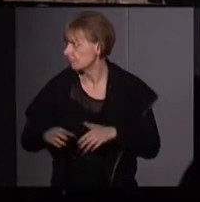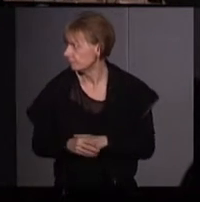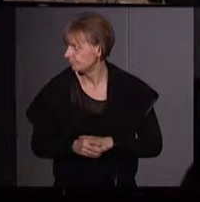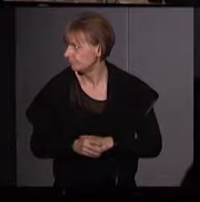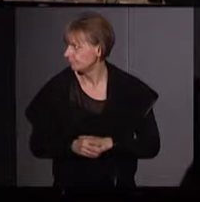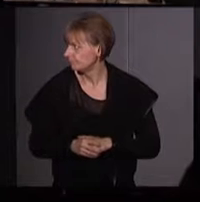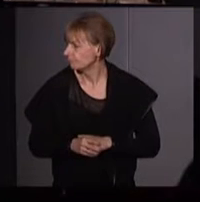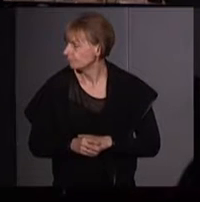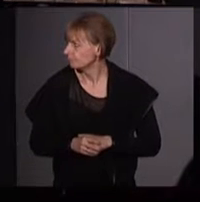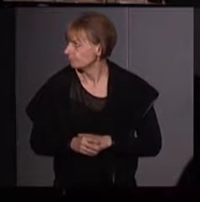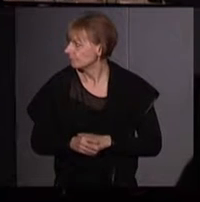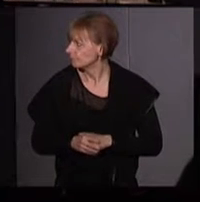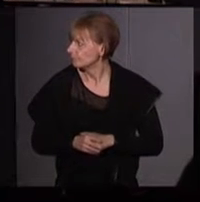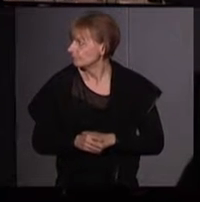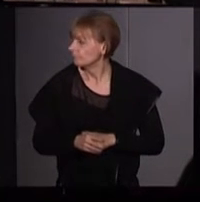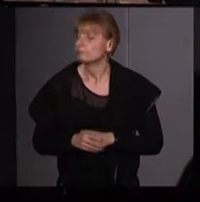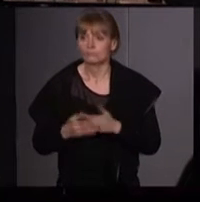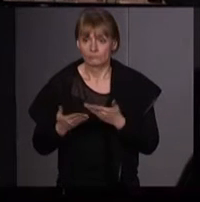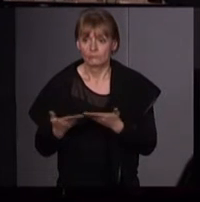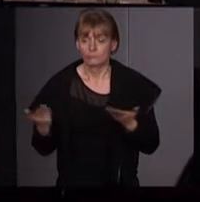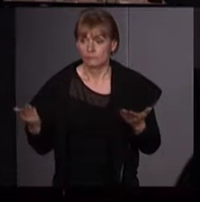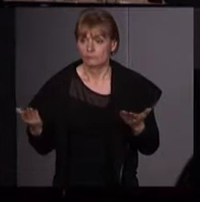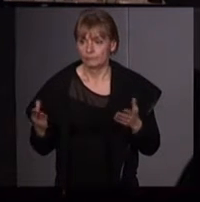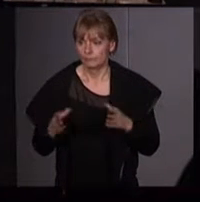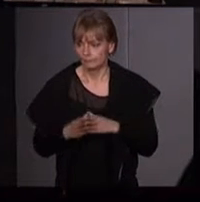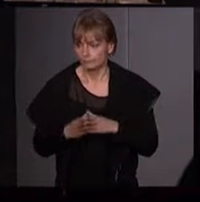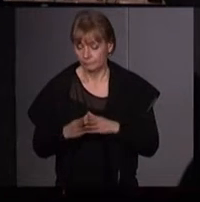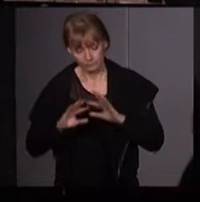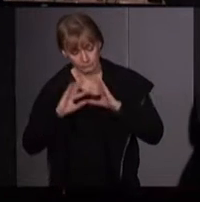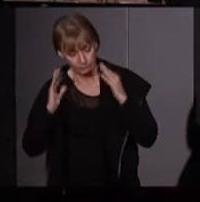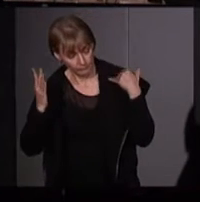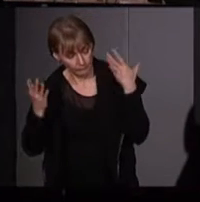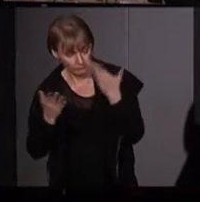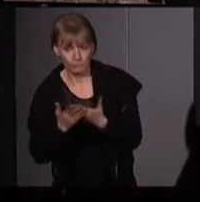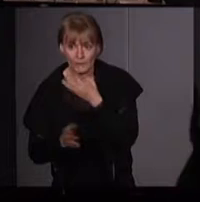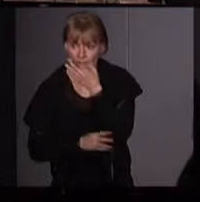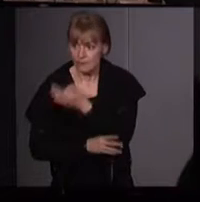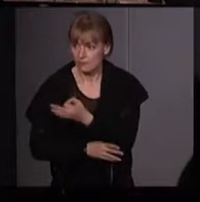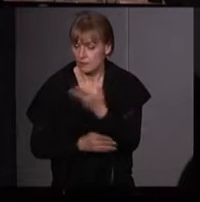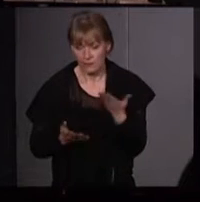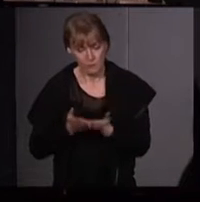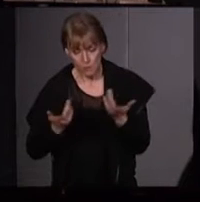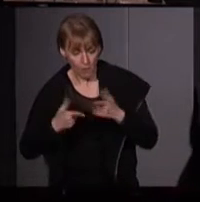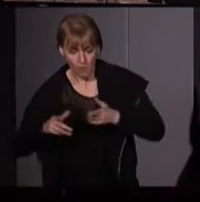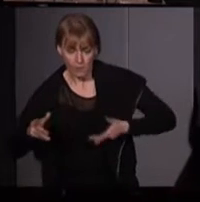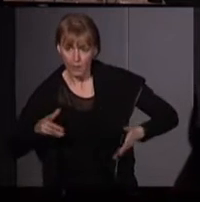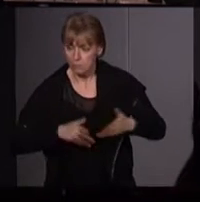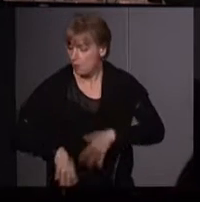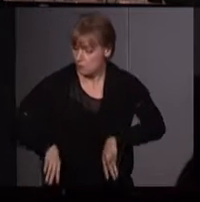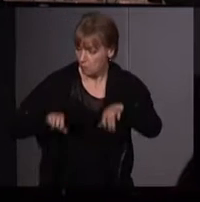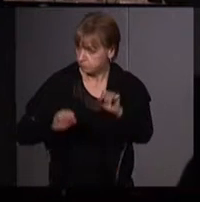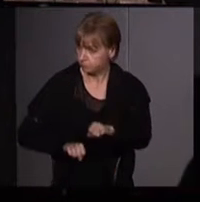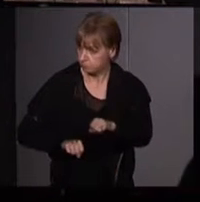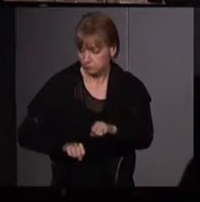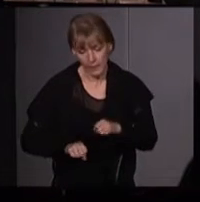en montrer trois. Donc, voilà. Tout ça pour dire que le champ était laissé libre. On occupait les lieux et